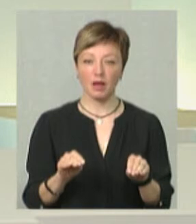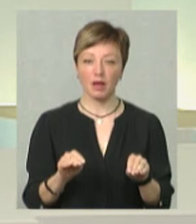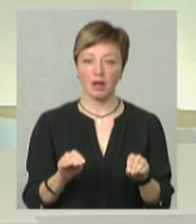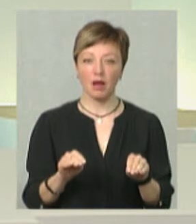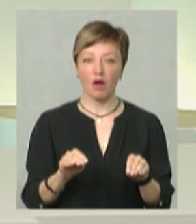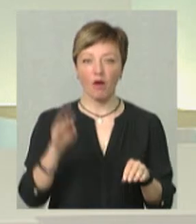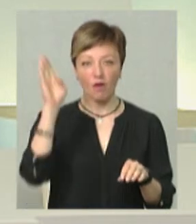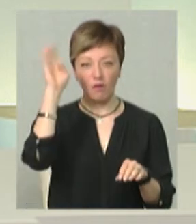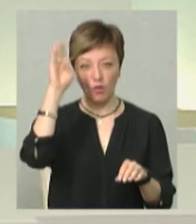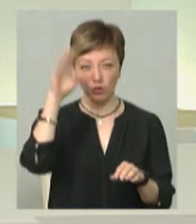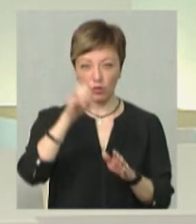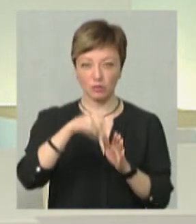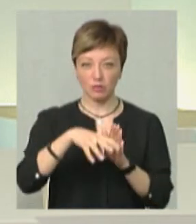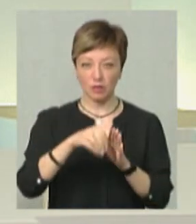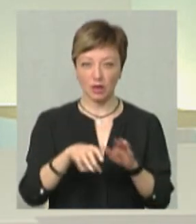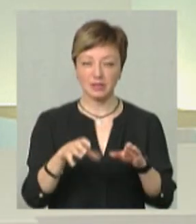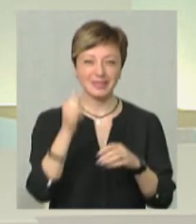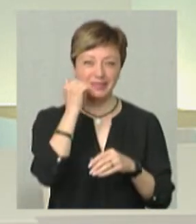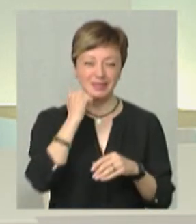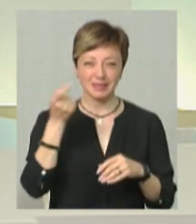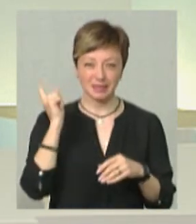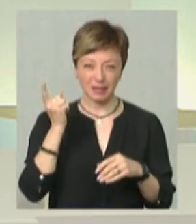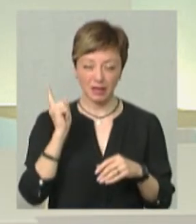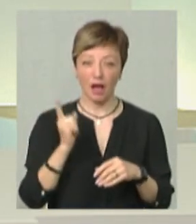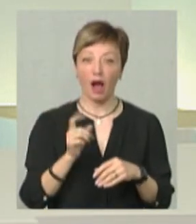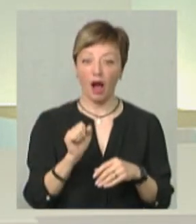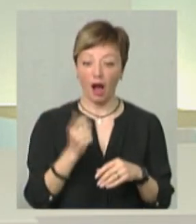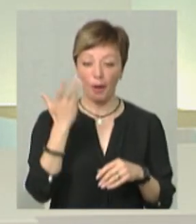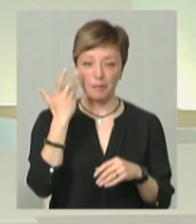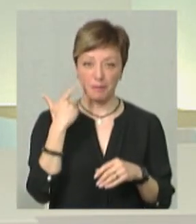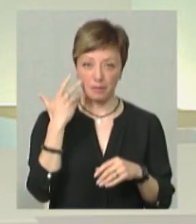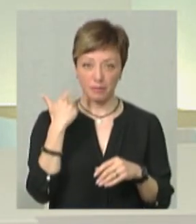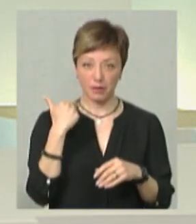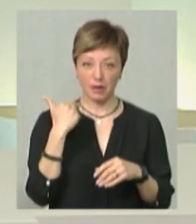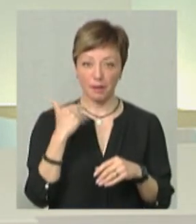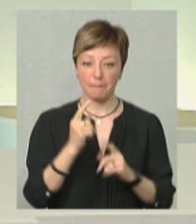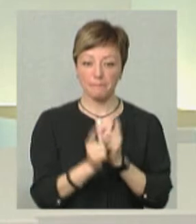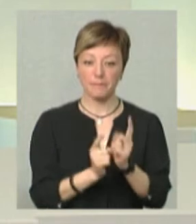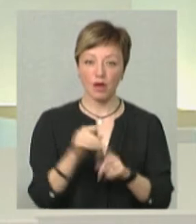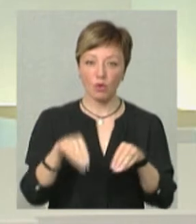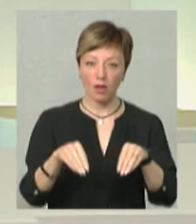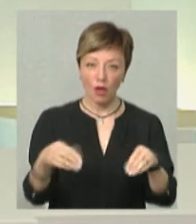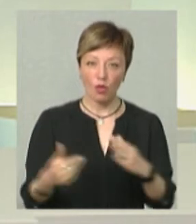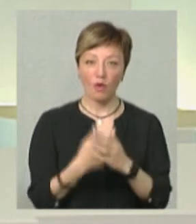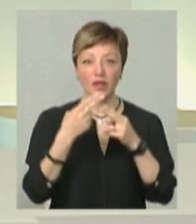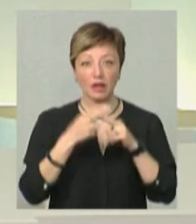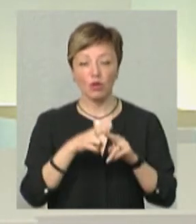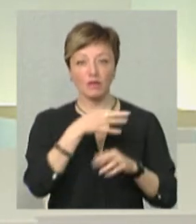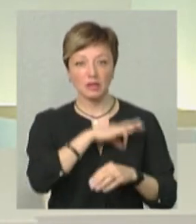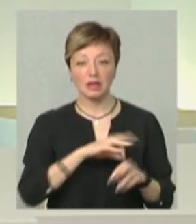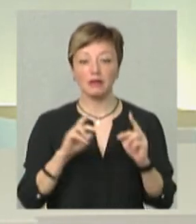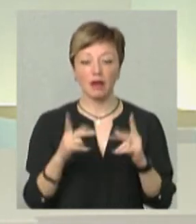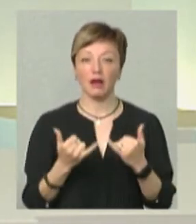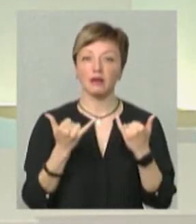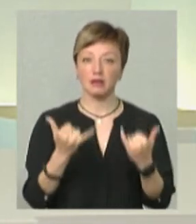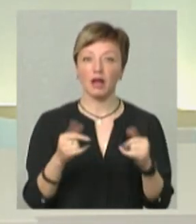мережі водопровідні і каналізаційні дуже старі, а при їхній перевкладці використовуються нові технології. І